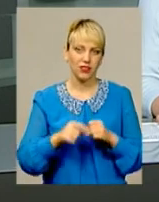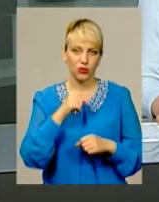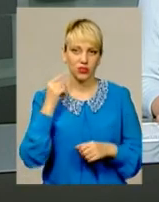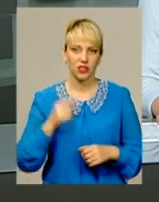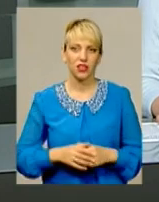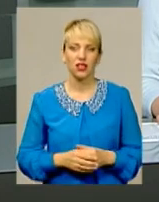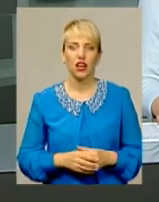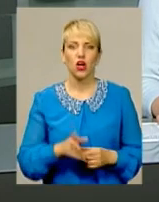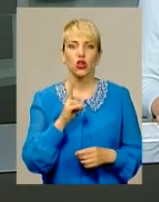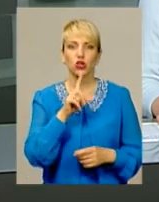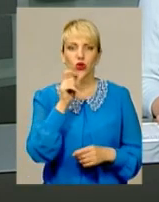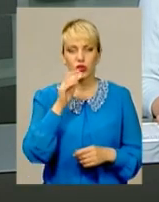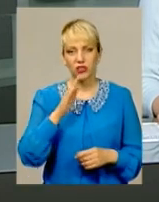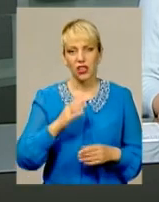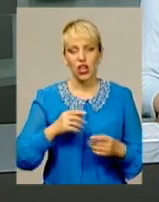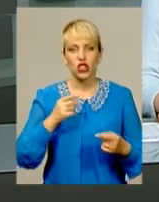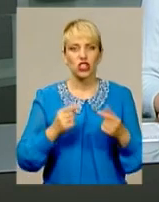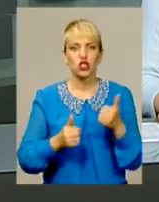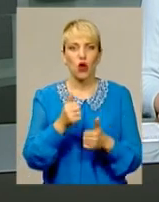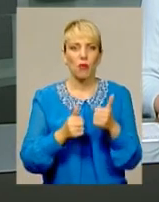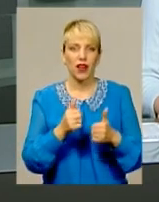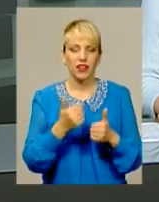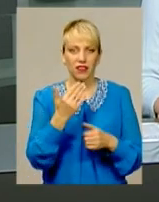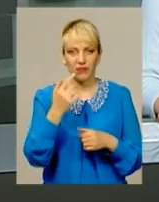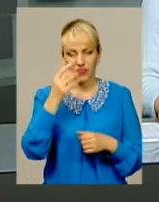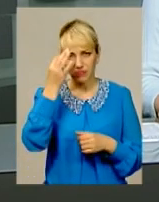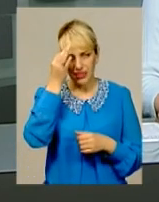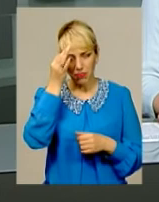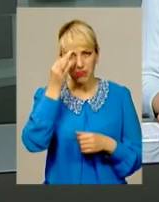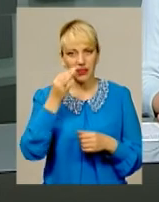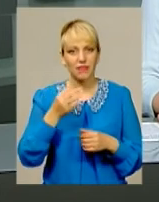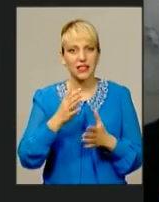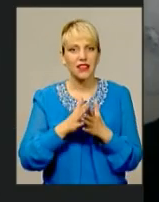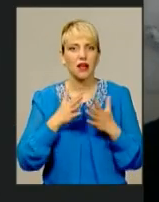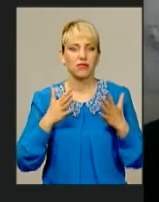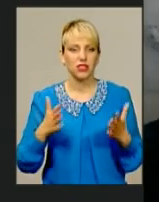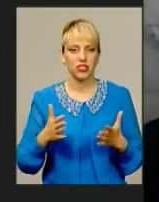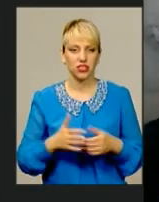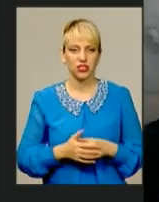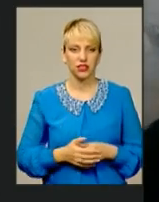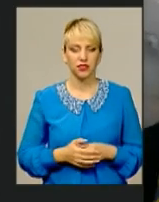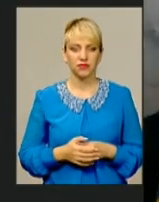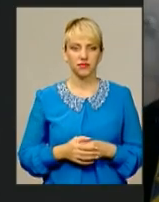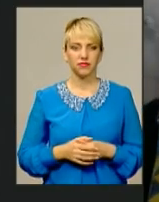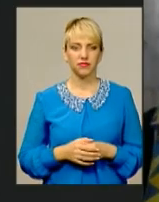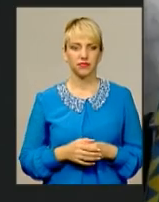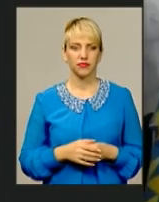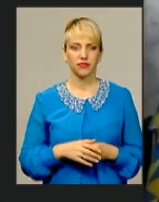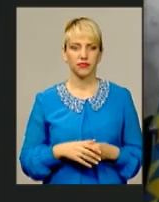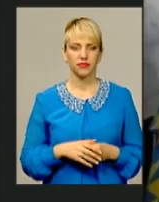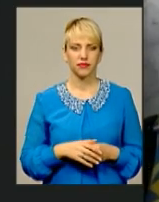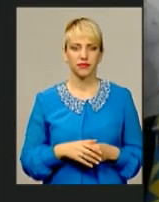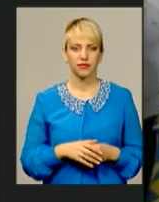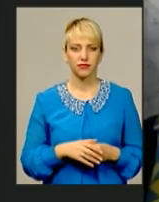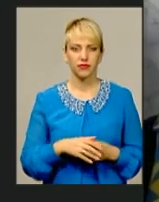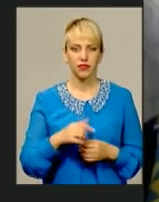Хто із суперників запам'ятався вам найбільше і хто був найсильнішим? Нам дуже важко було хтою зі італянками за